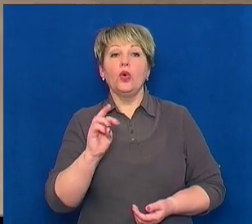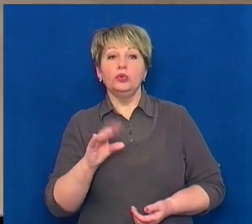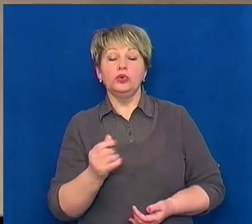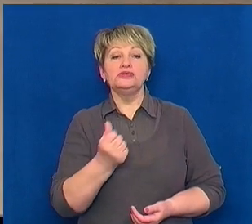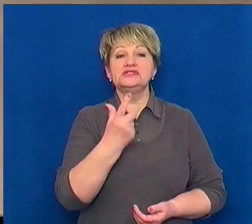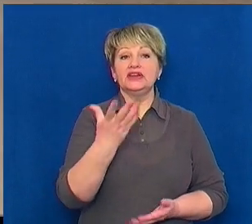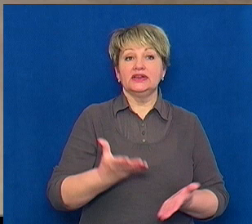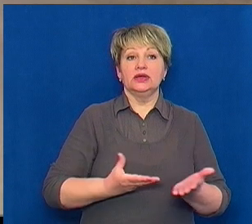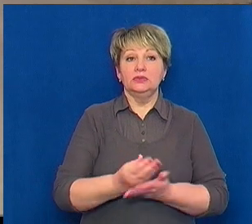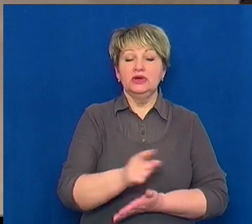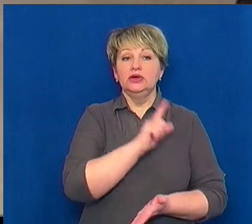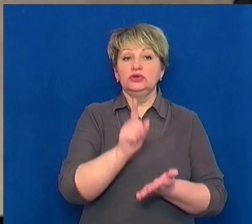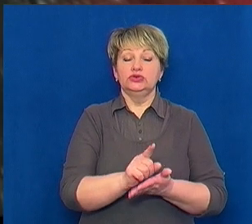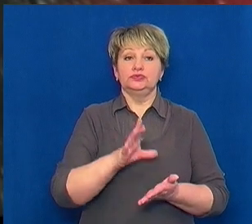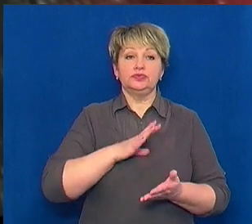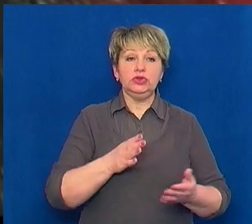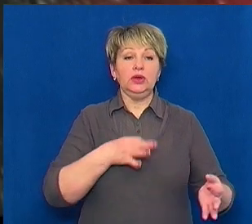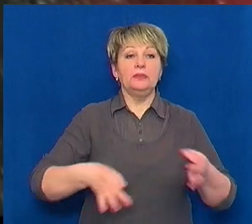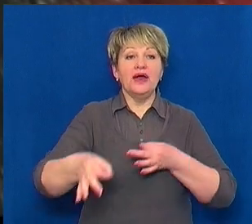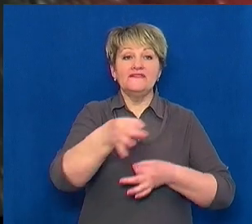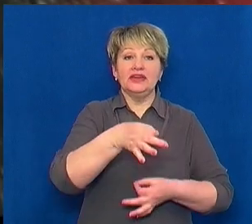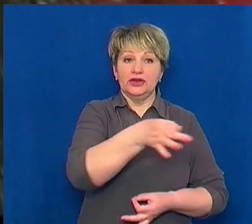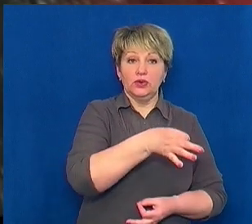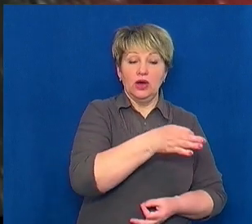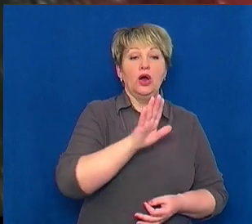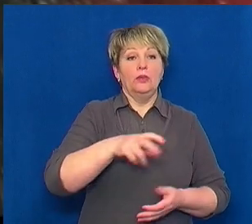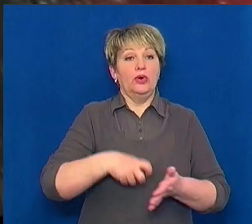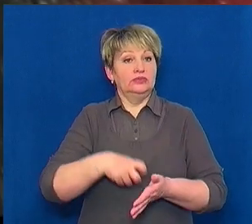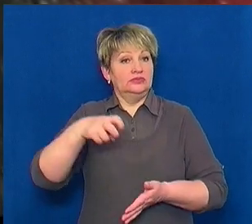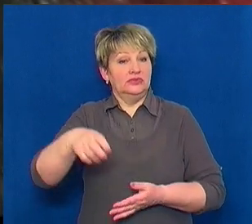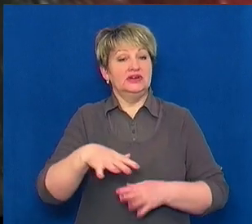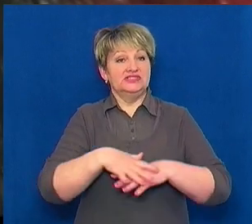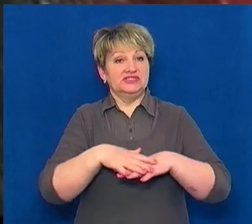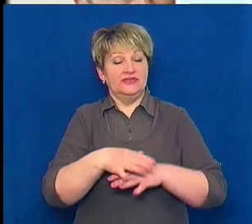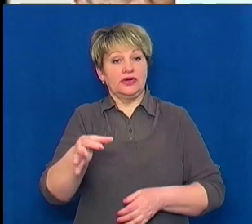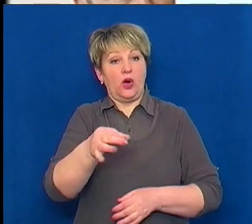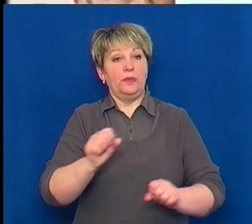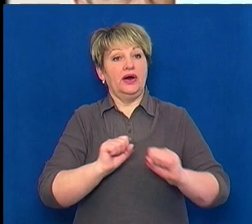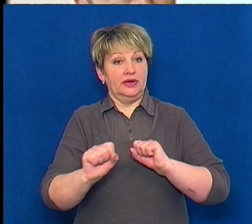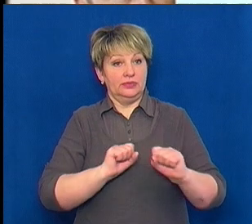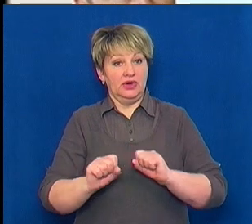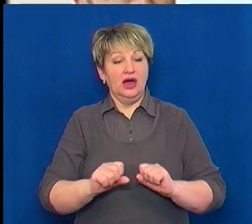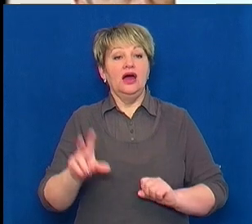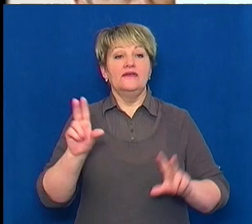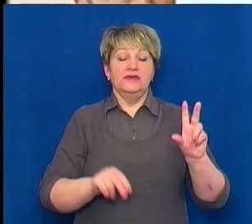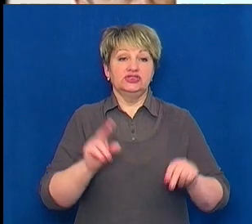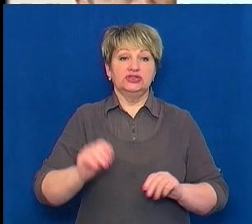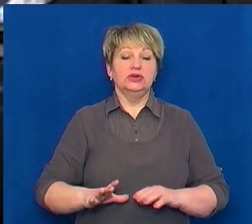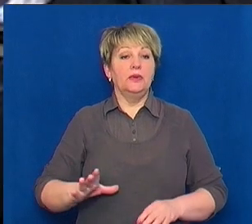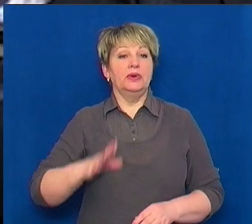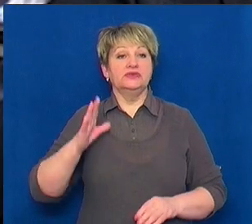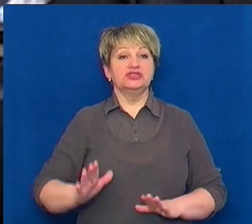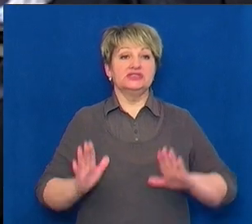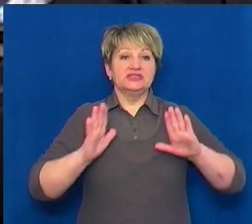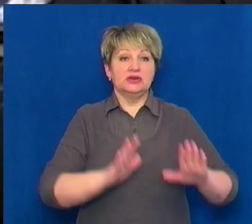вирішувати спочатку керівники лікарень в регіонах, потім надсилати ці цифри в обласній адміністрації, вважає колишній заступник міністра охорони